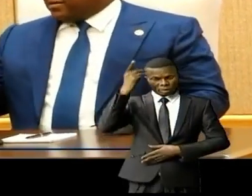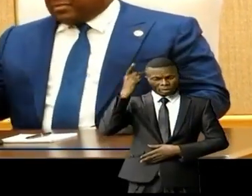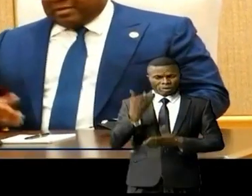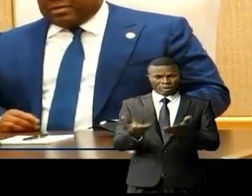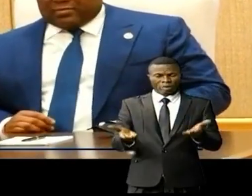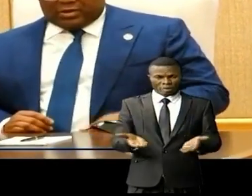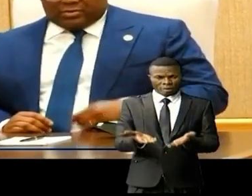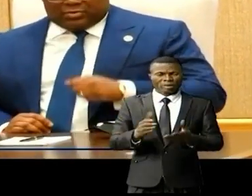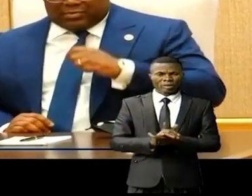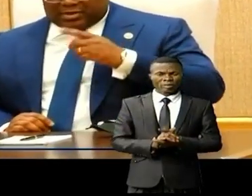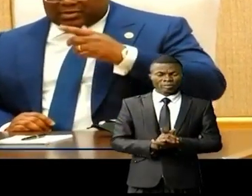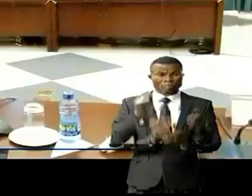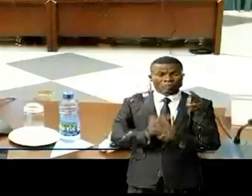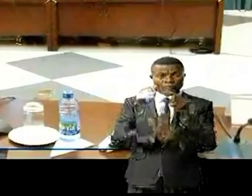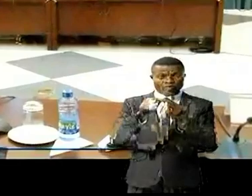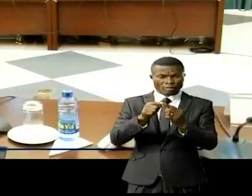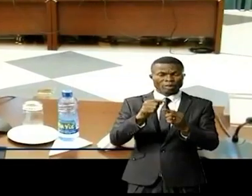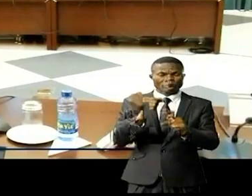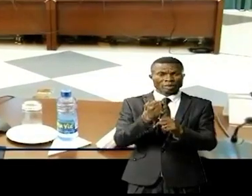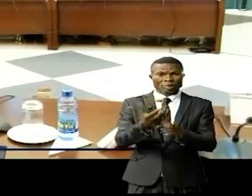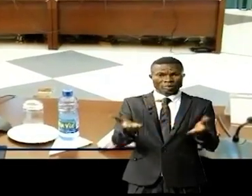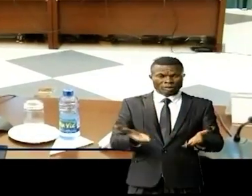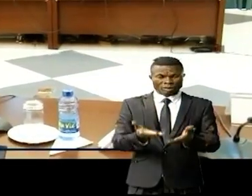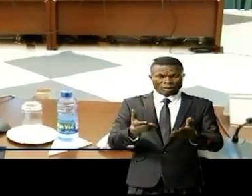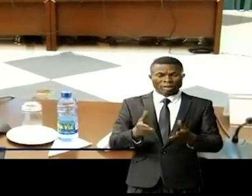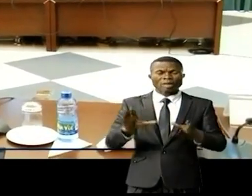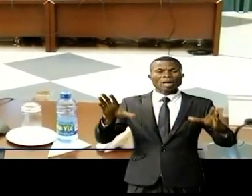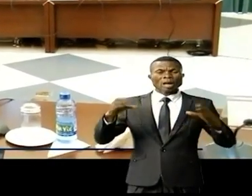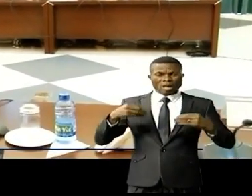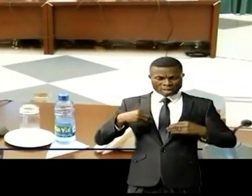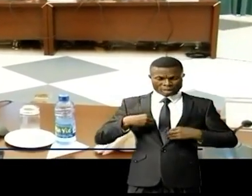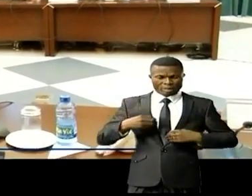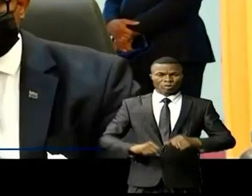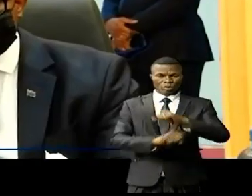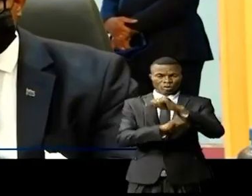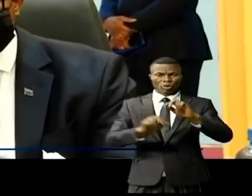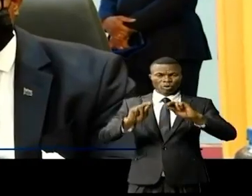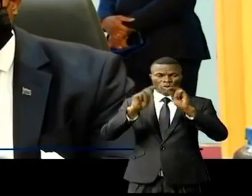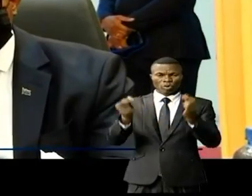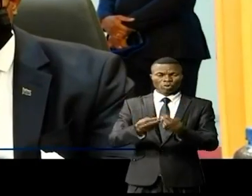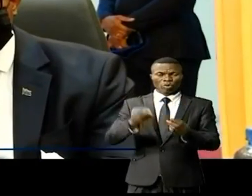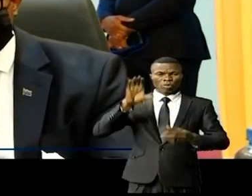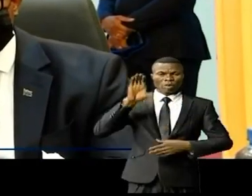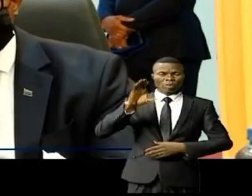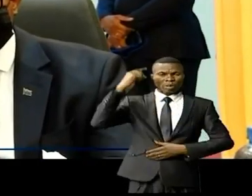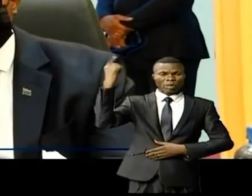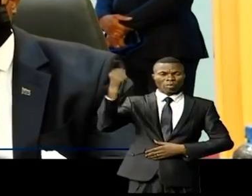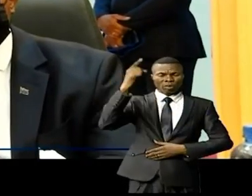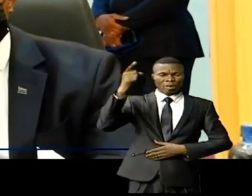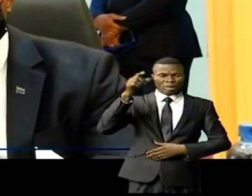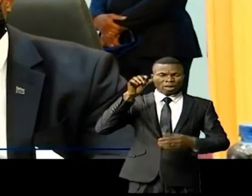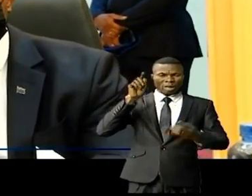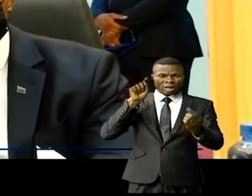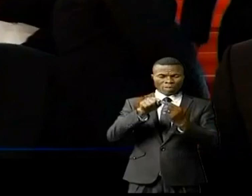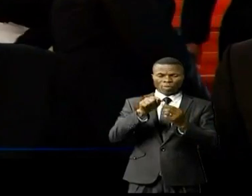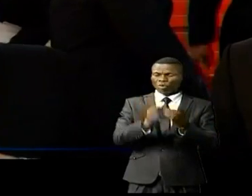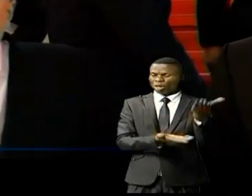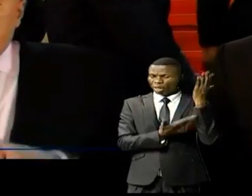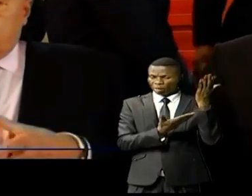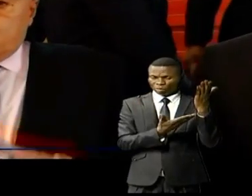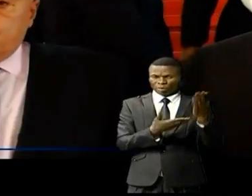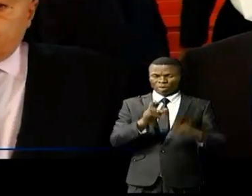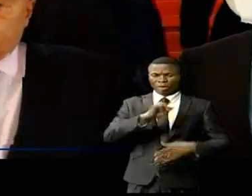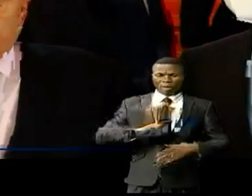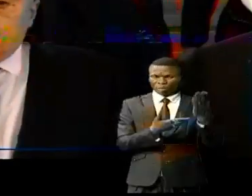Kinshasa. Objectif de la mission, c d'affirmer le soutien du groupe de la Banque mondiale aux priorités stratégiques de la